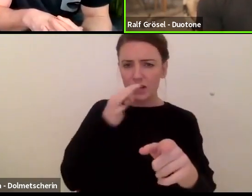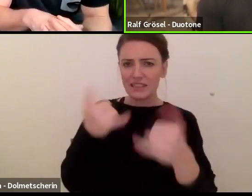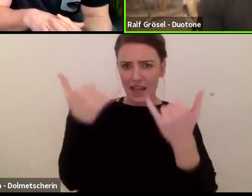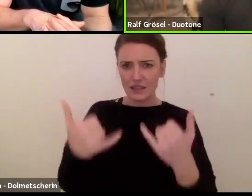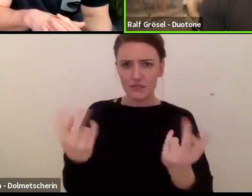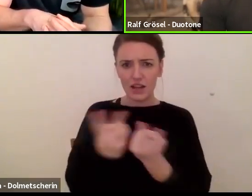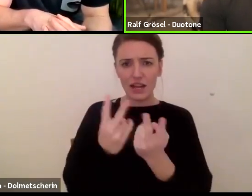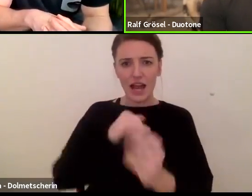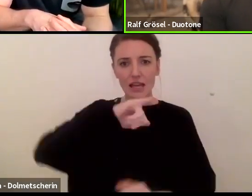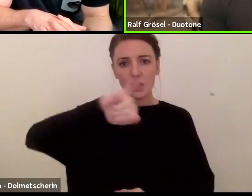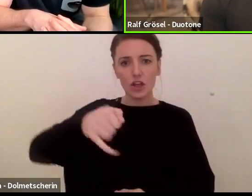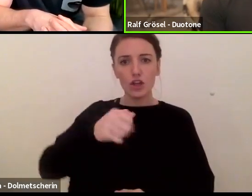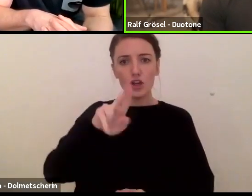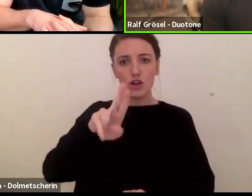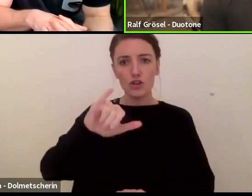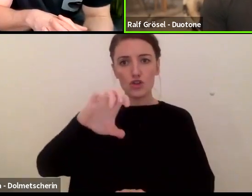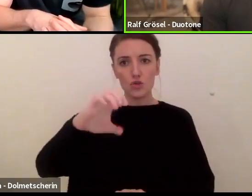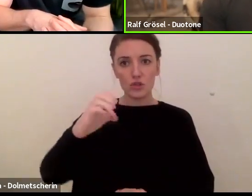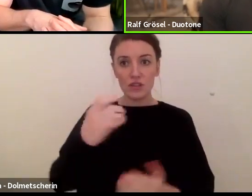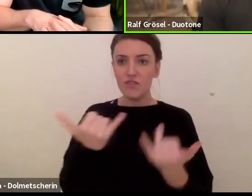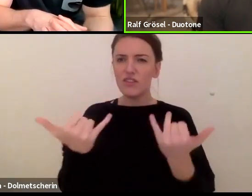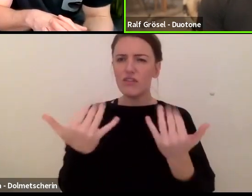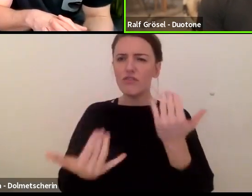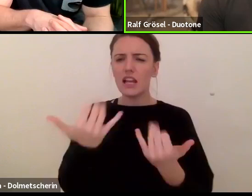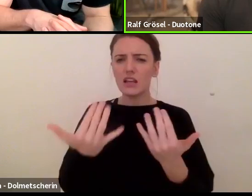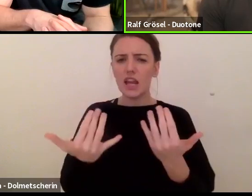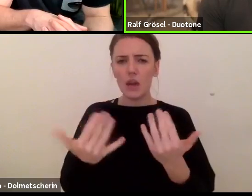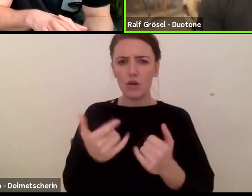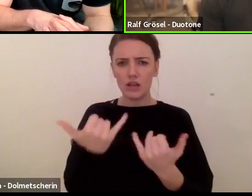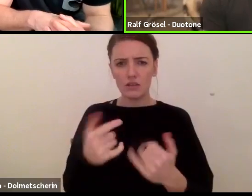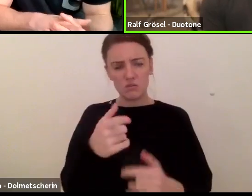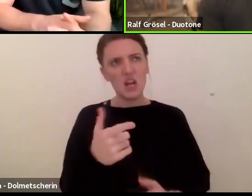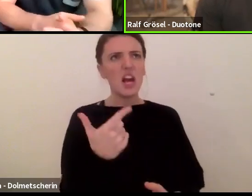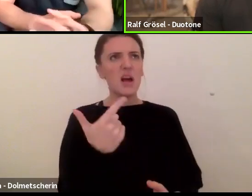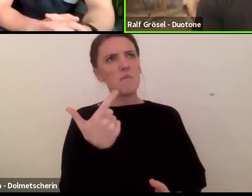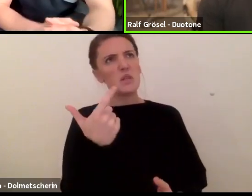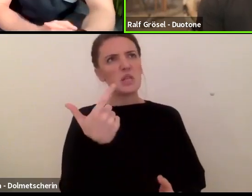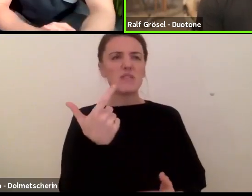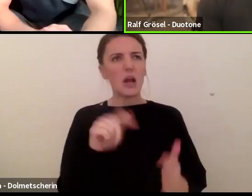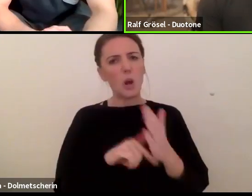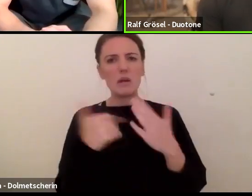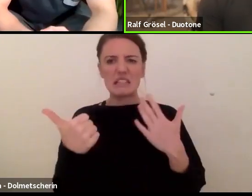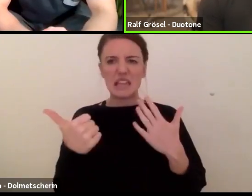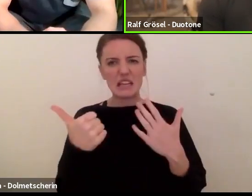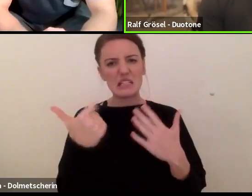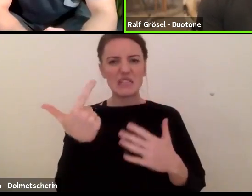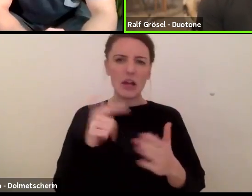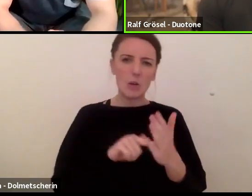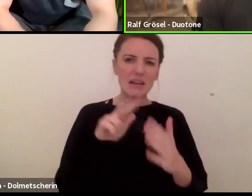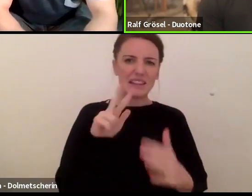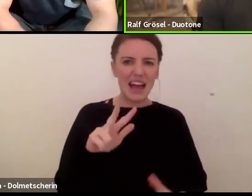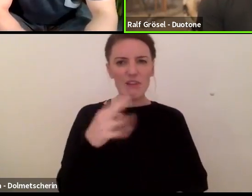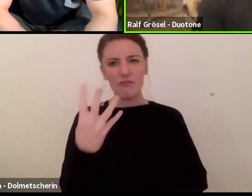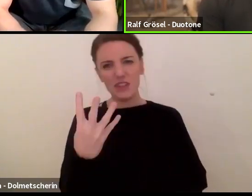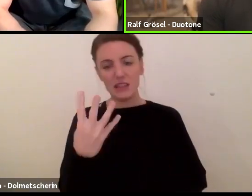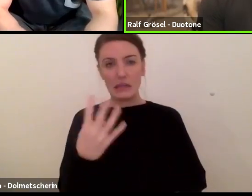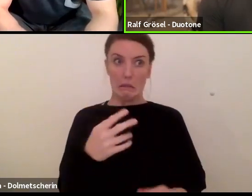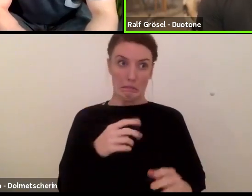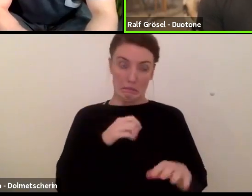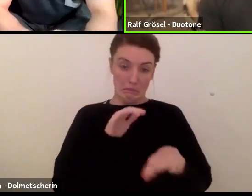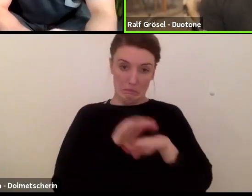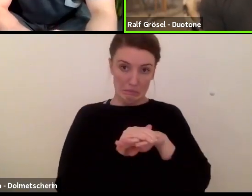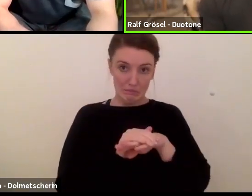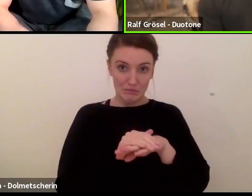Boah, der hat 2,36 oder 2,4, oder? Erwischst du mich aber auf den falschen Fuß, das kann ich dir ehrlich gesagt gerade gar nicht genau sagen.